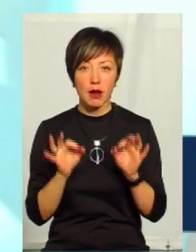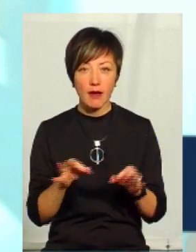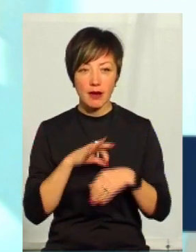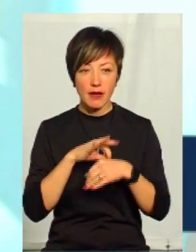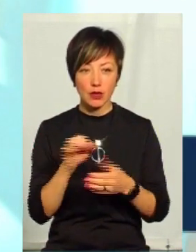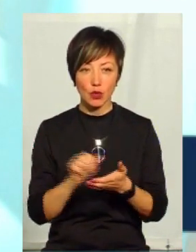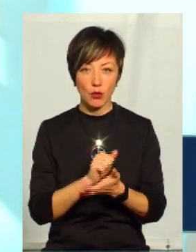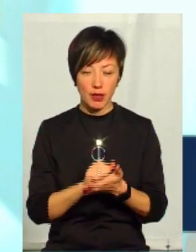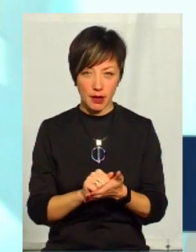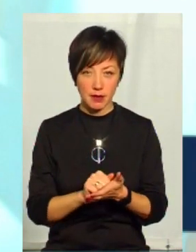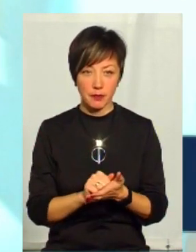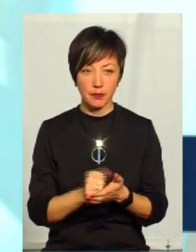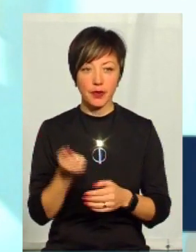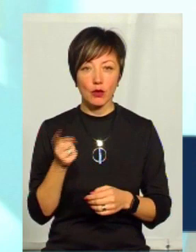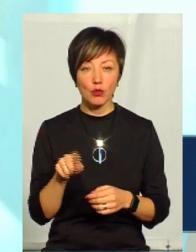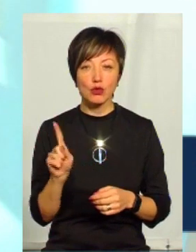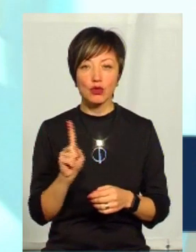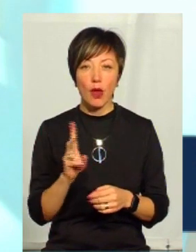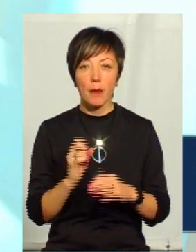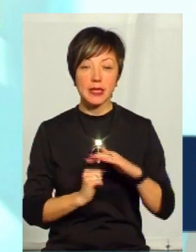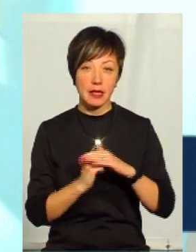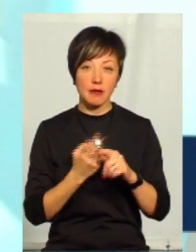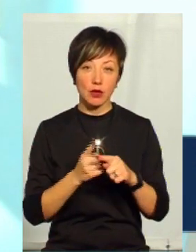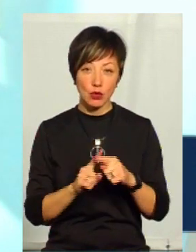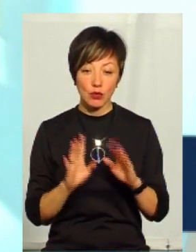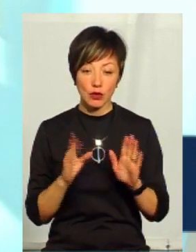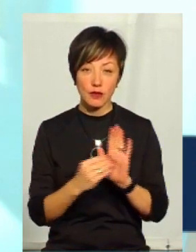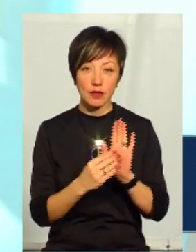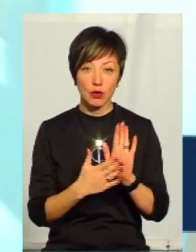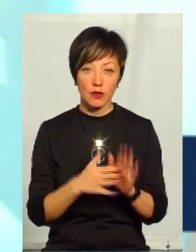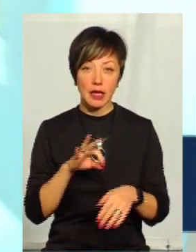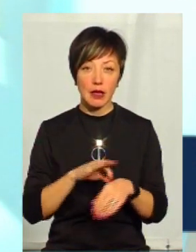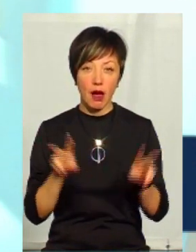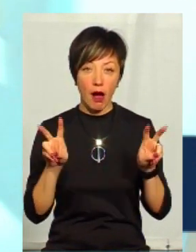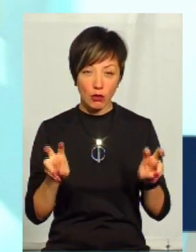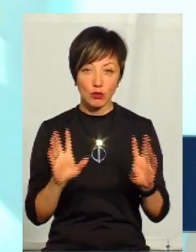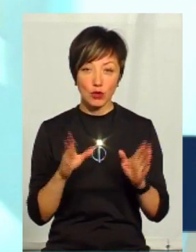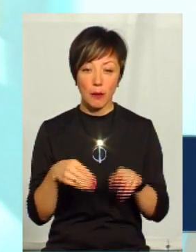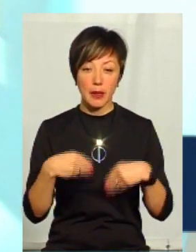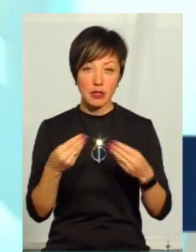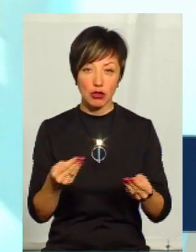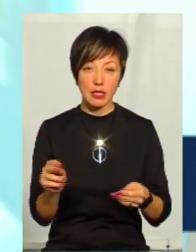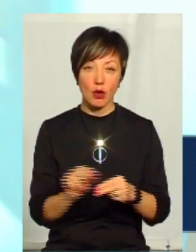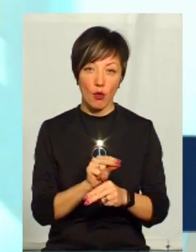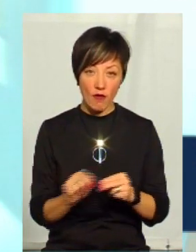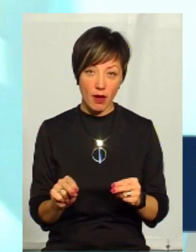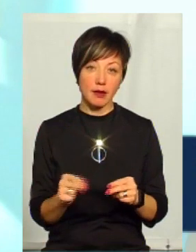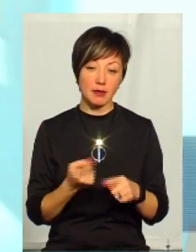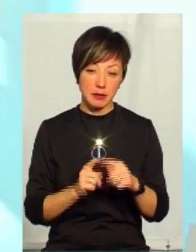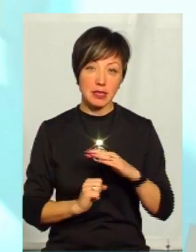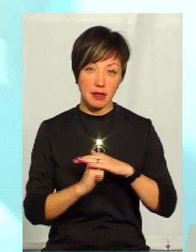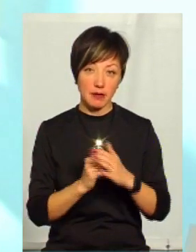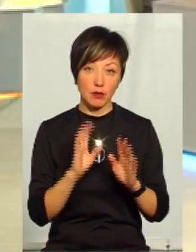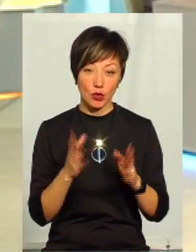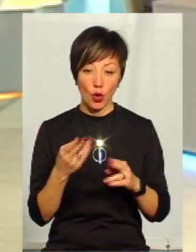правильність введення документації. Тому що на підставі цього буде встановлюватися діагноз, на підставі цього буде призначатися лікування, на підставі цього